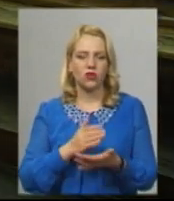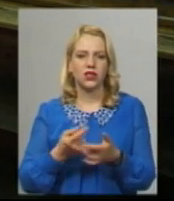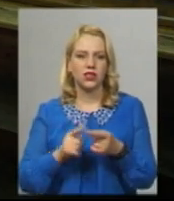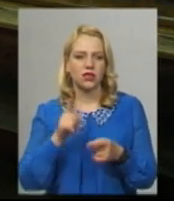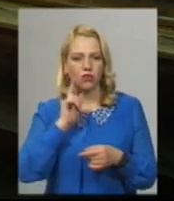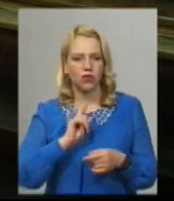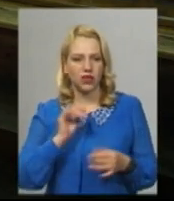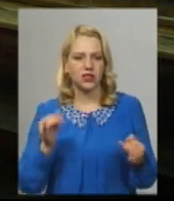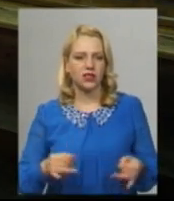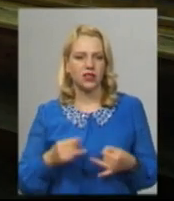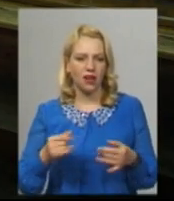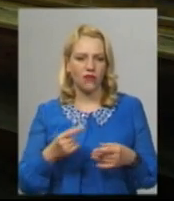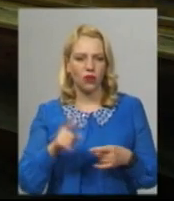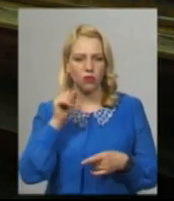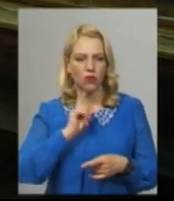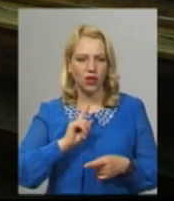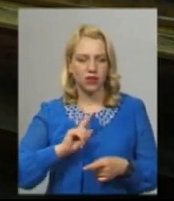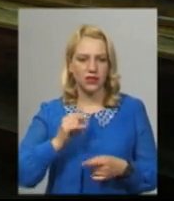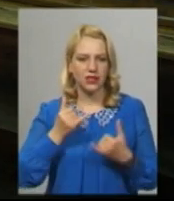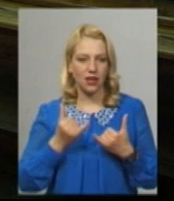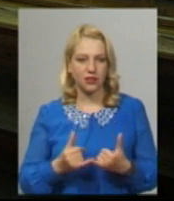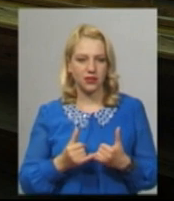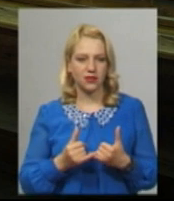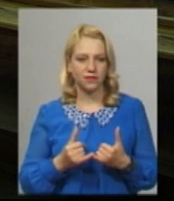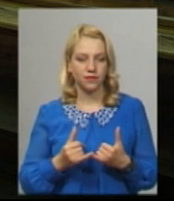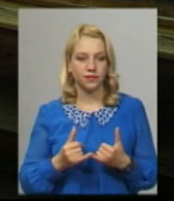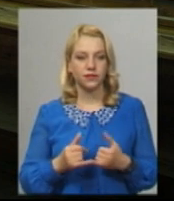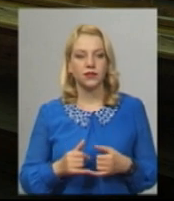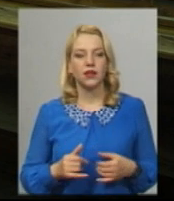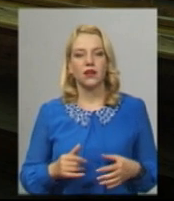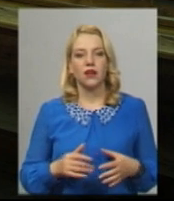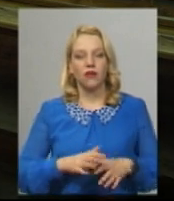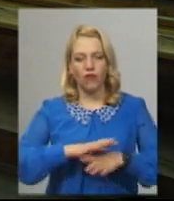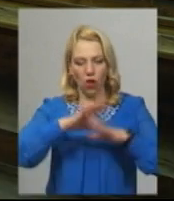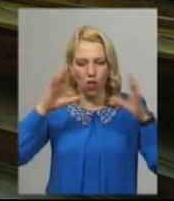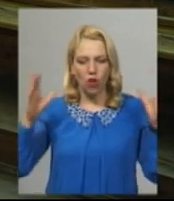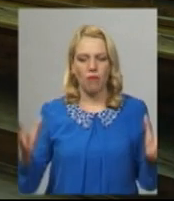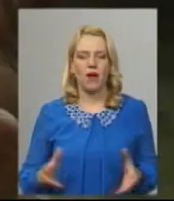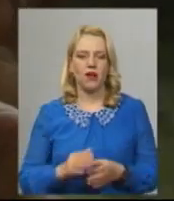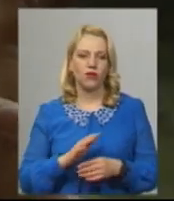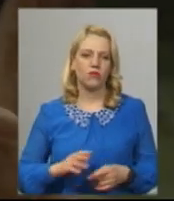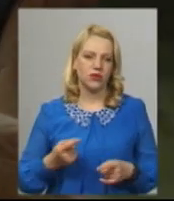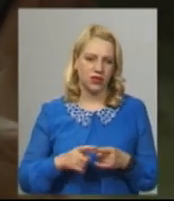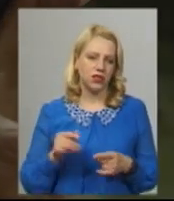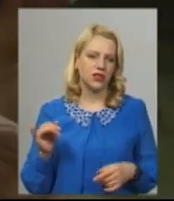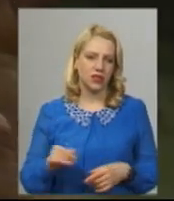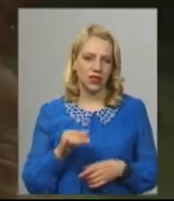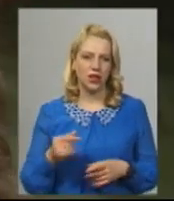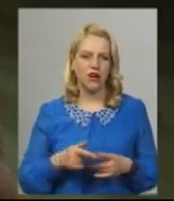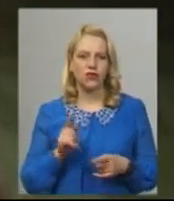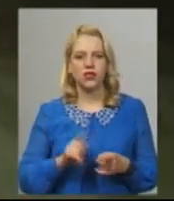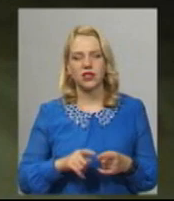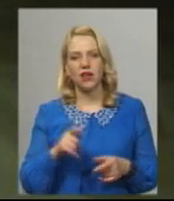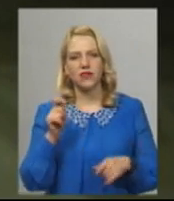це поки цікаво, поки зараз в глобальному просторі це цікаво, в тренді Фестиваль World